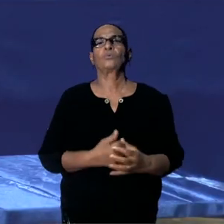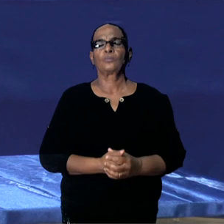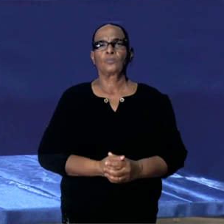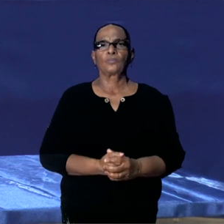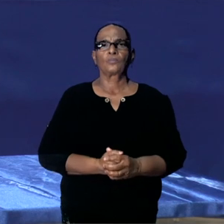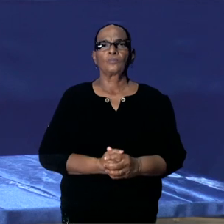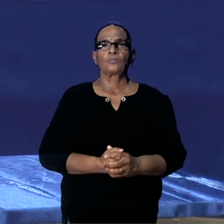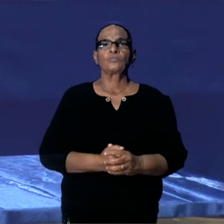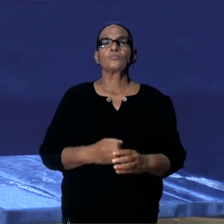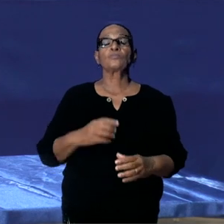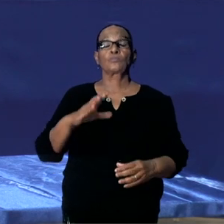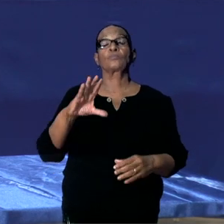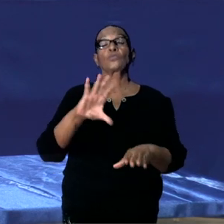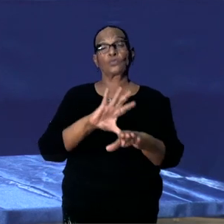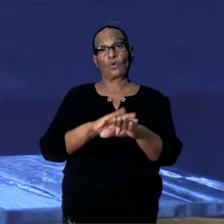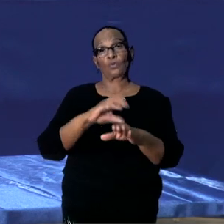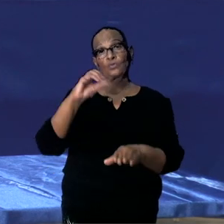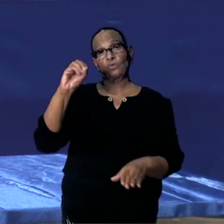Dr. Ory.